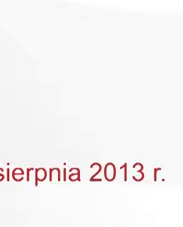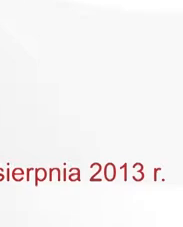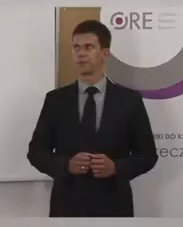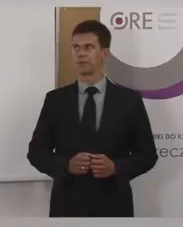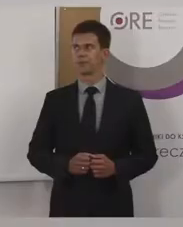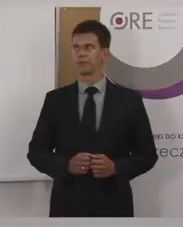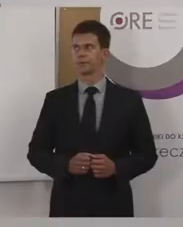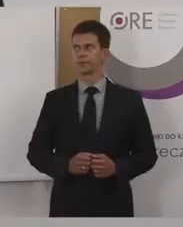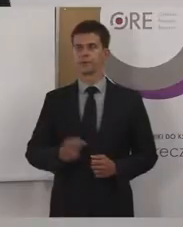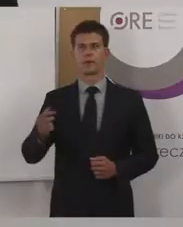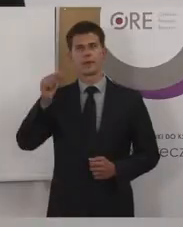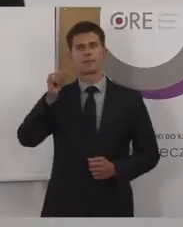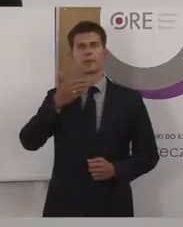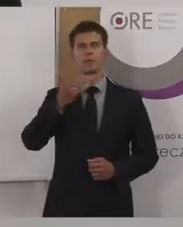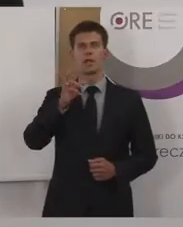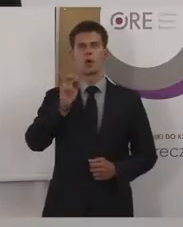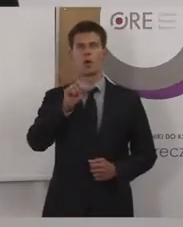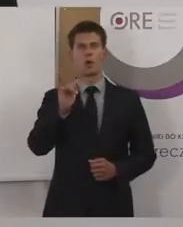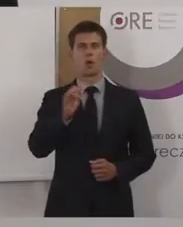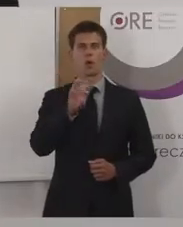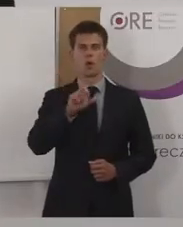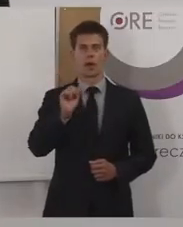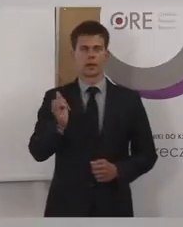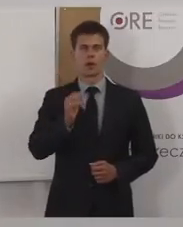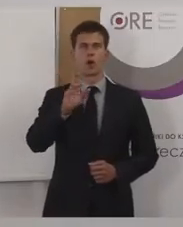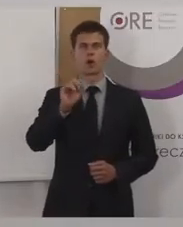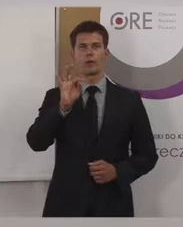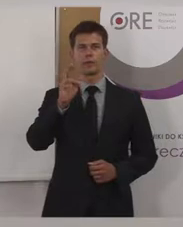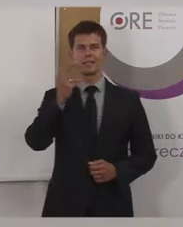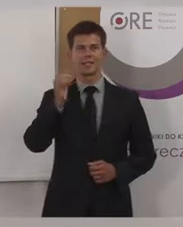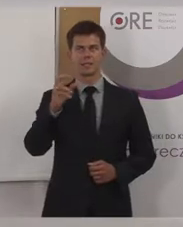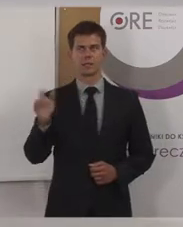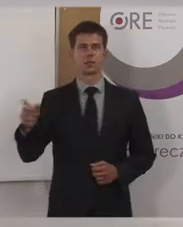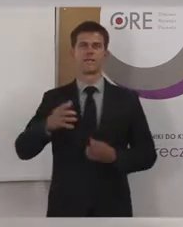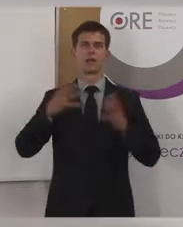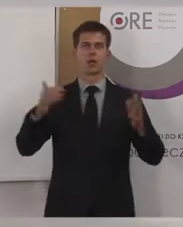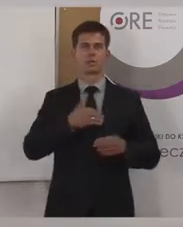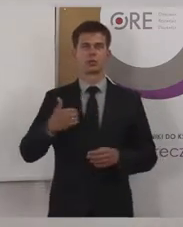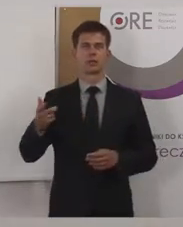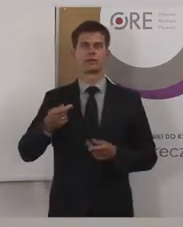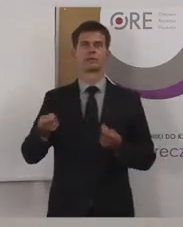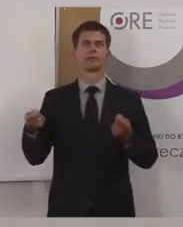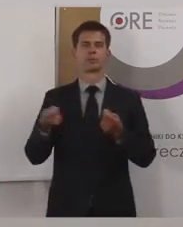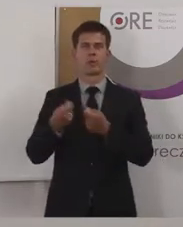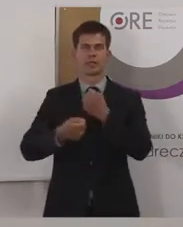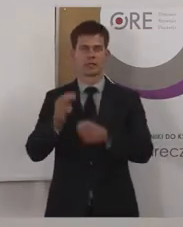Ja nazywam się Mikołaj Rotnicki, jestem z Wielkopolskiego Stowarzyszenia Niewidomych z Poznania.